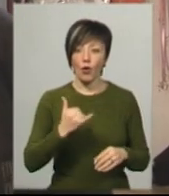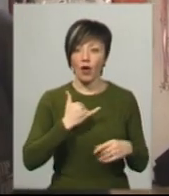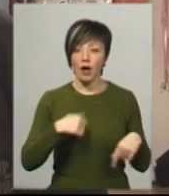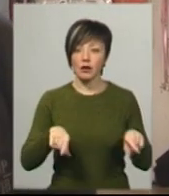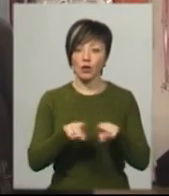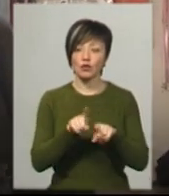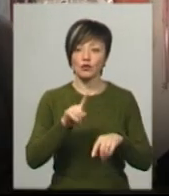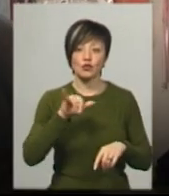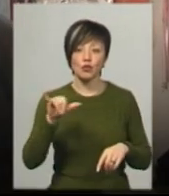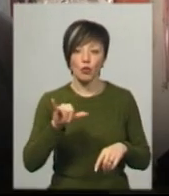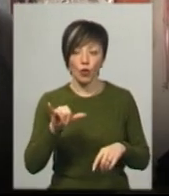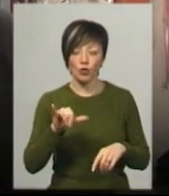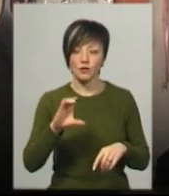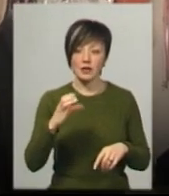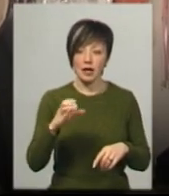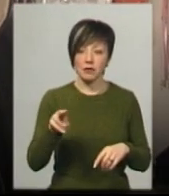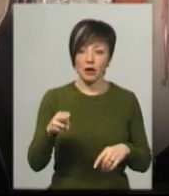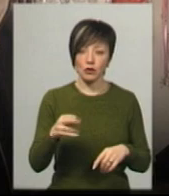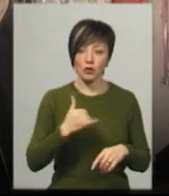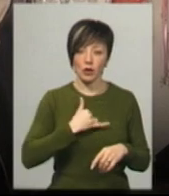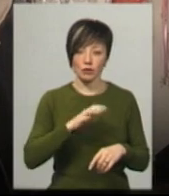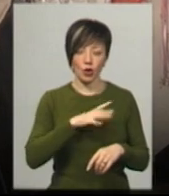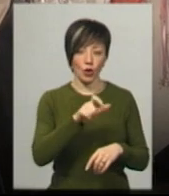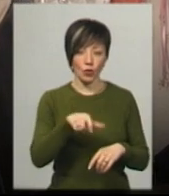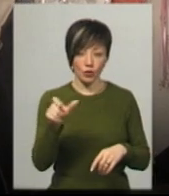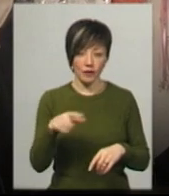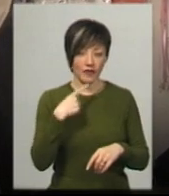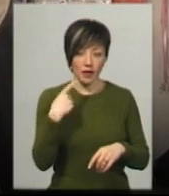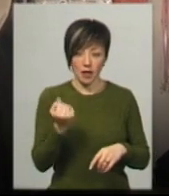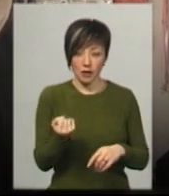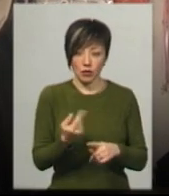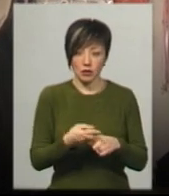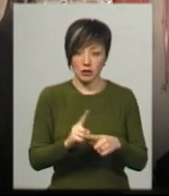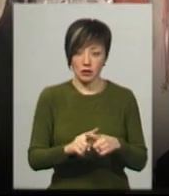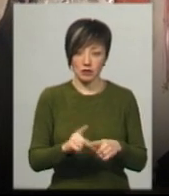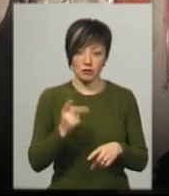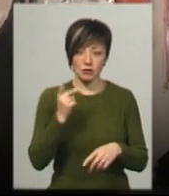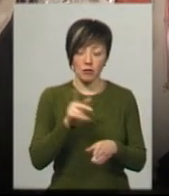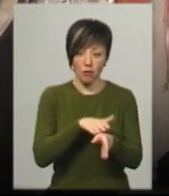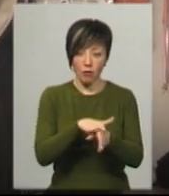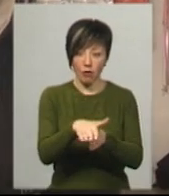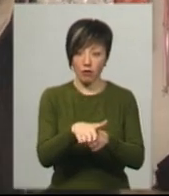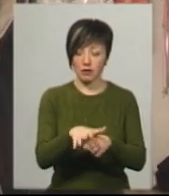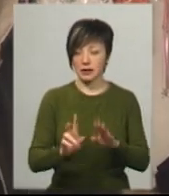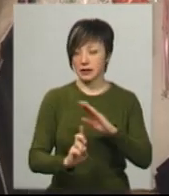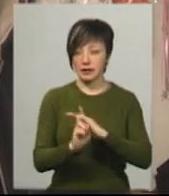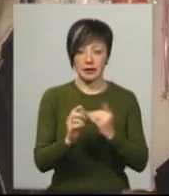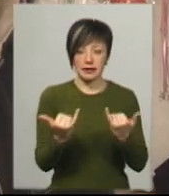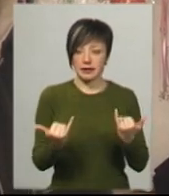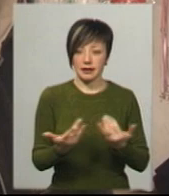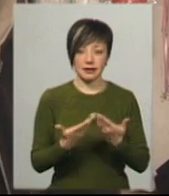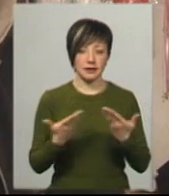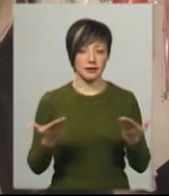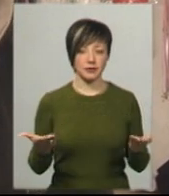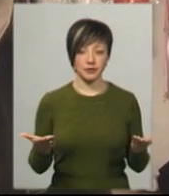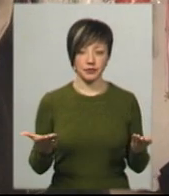в суботу, в середу, в п'ятницю були люди, а в неділю, то це практично повна церква. Зараз було,